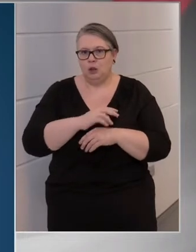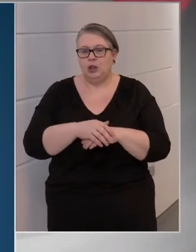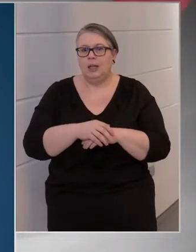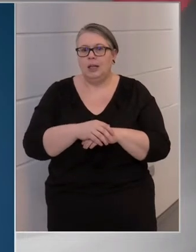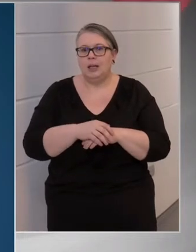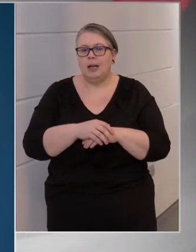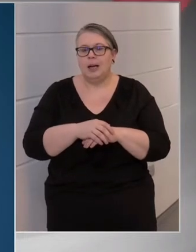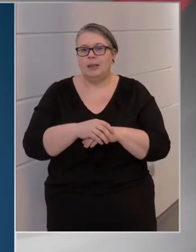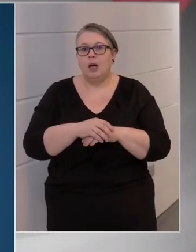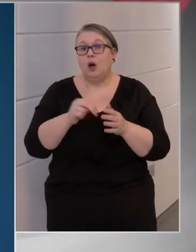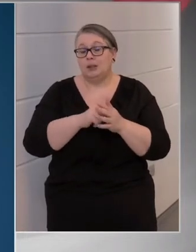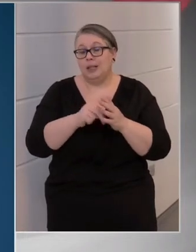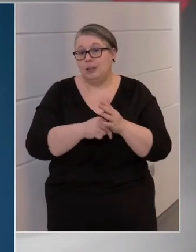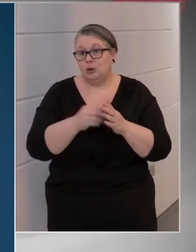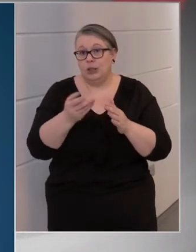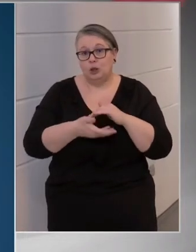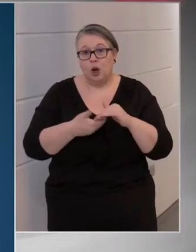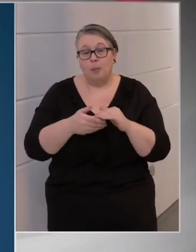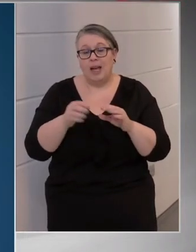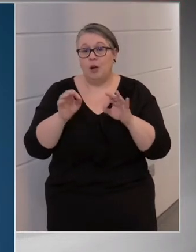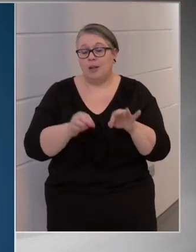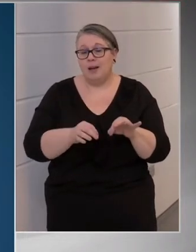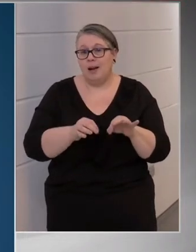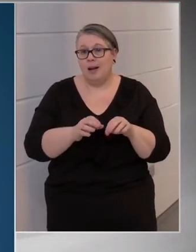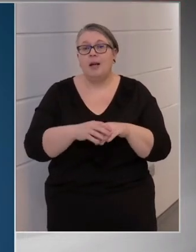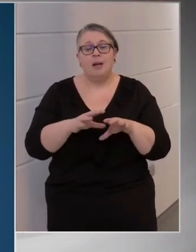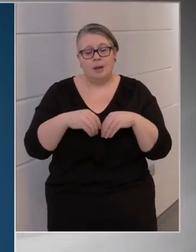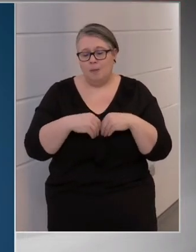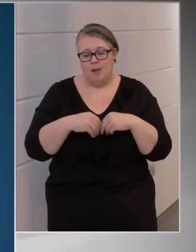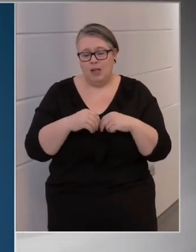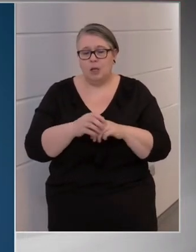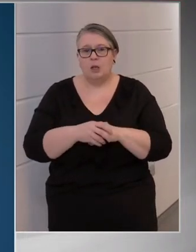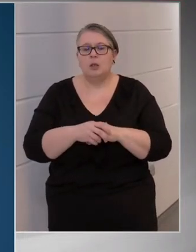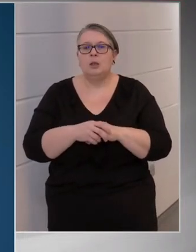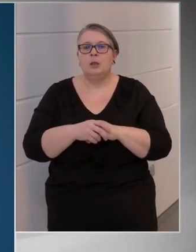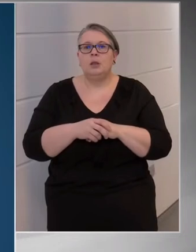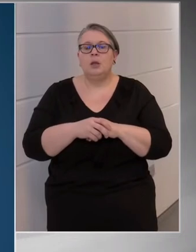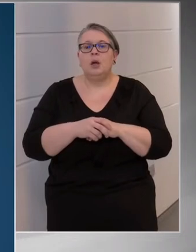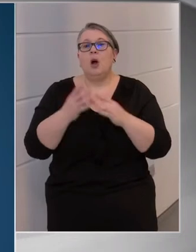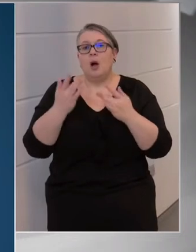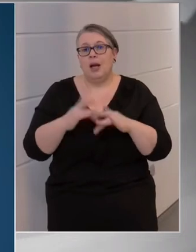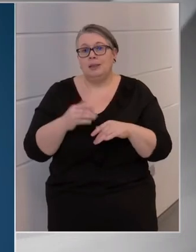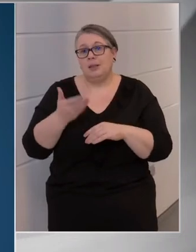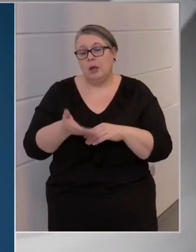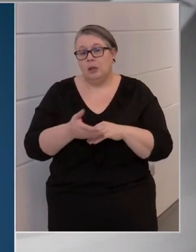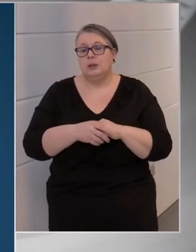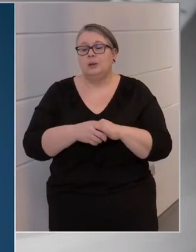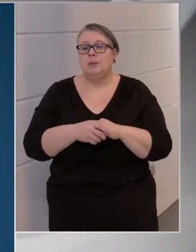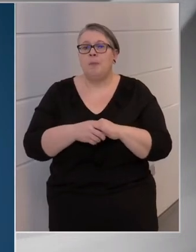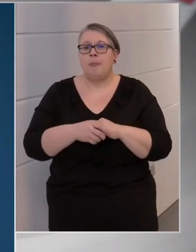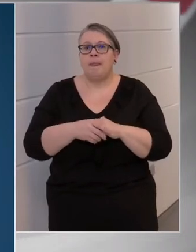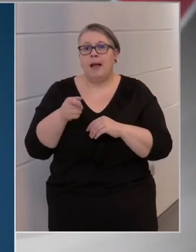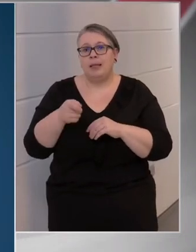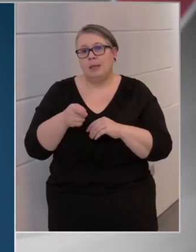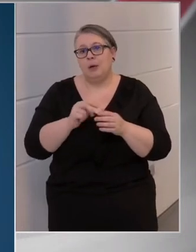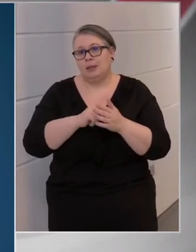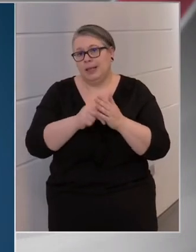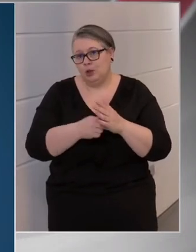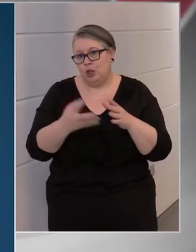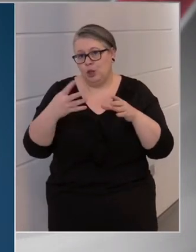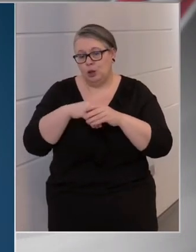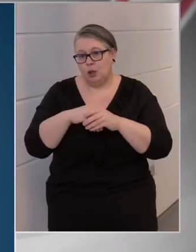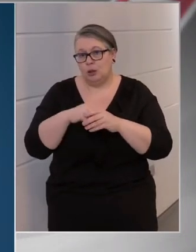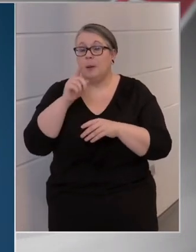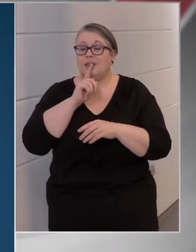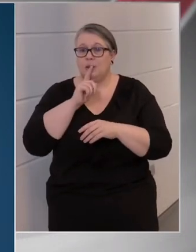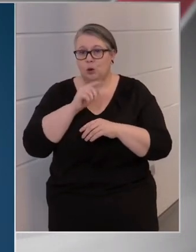által kötött szerződés alapján a gyártó nem vállal. A helyzet az az, hogy ezeknek a szerződéseket tartalma